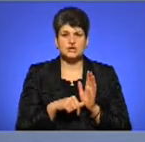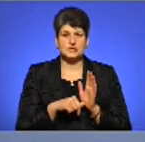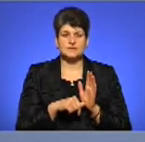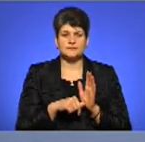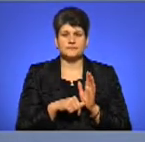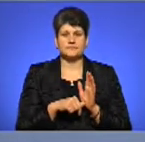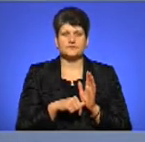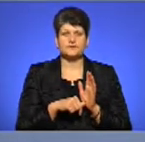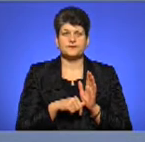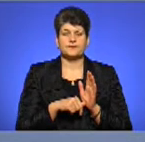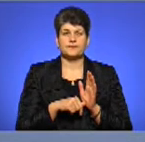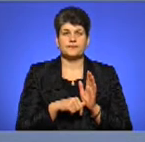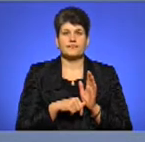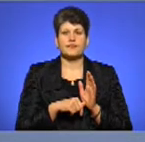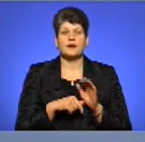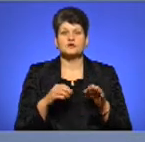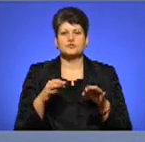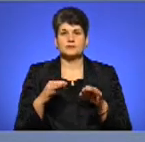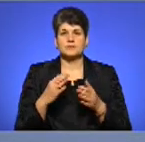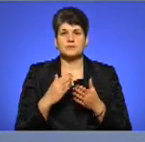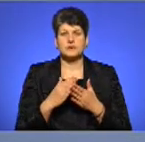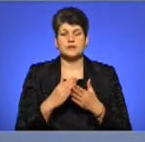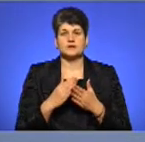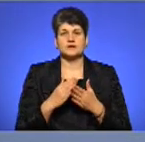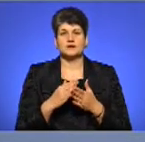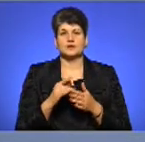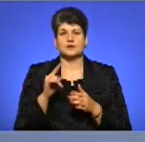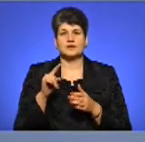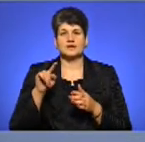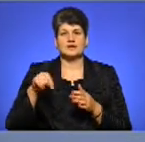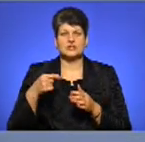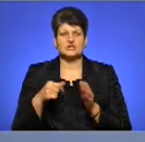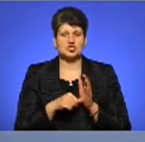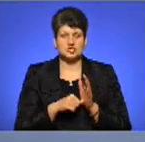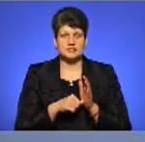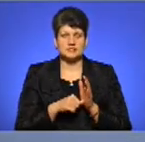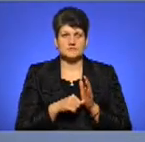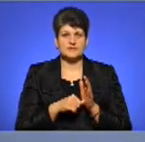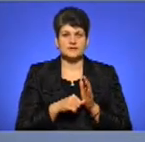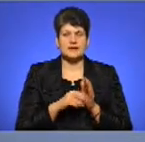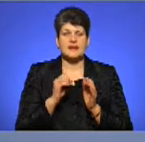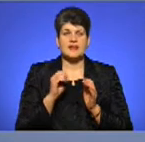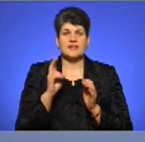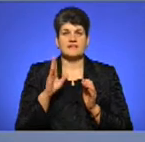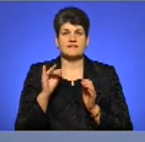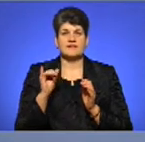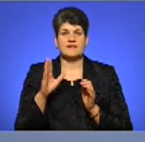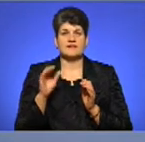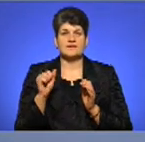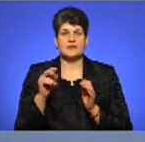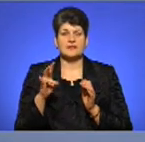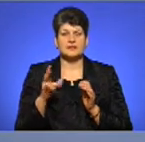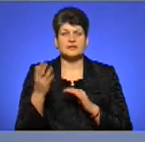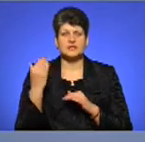1600 кубів, то треба помножити 1,6, як вони говорять, на еквівалент. То раніше за